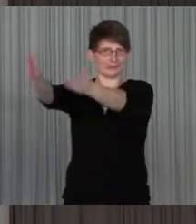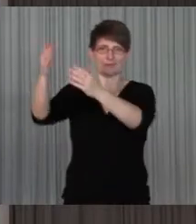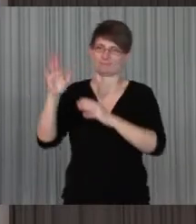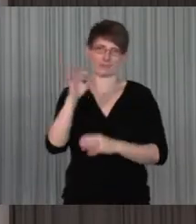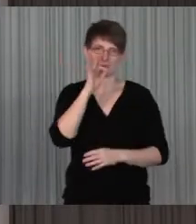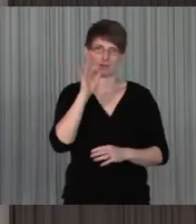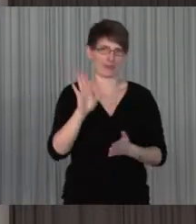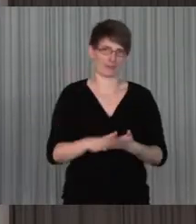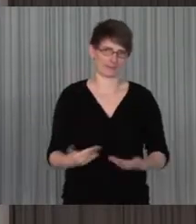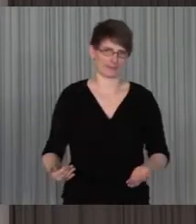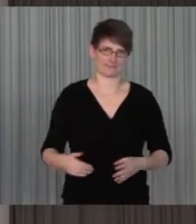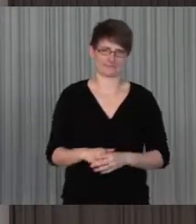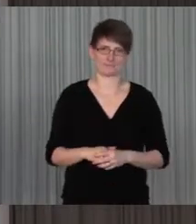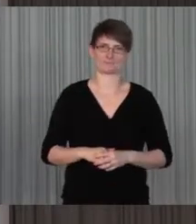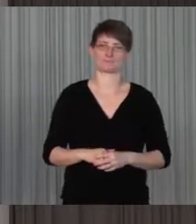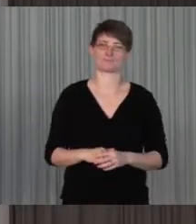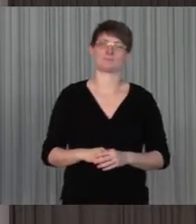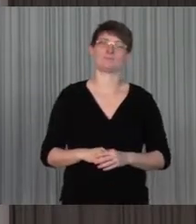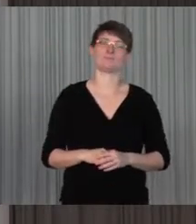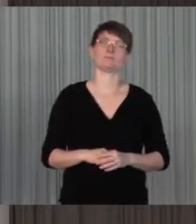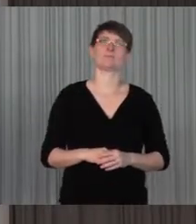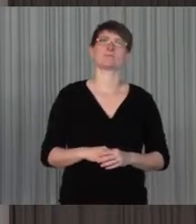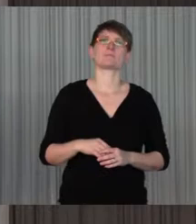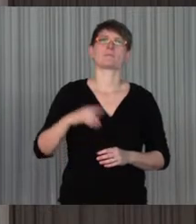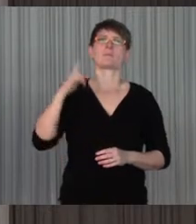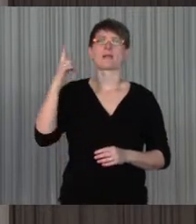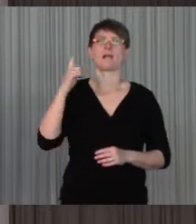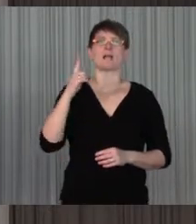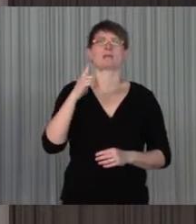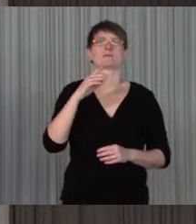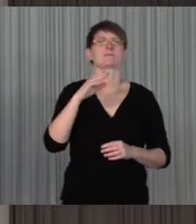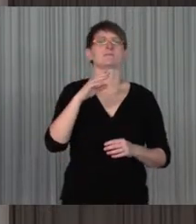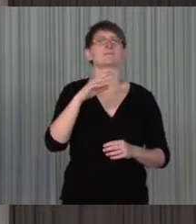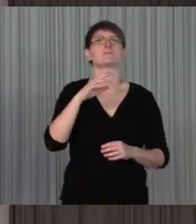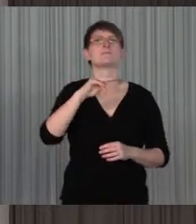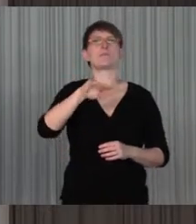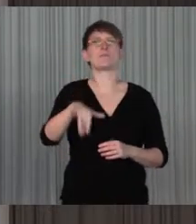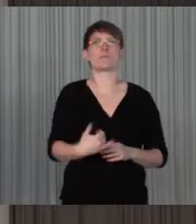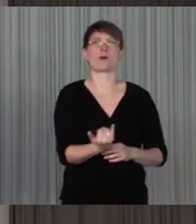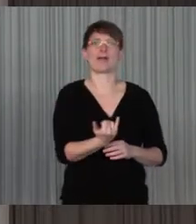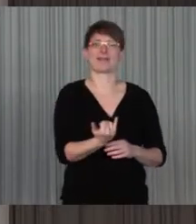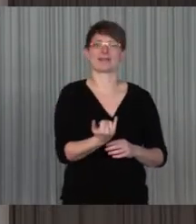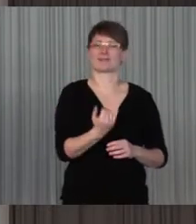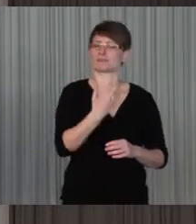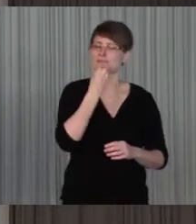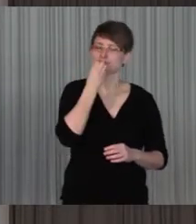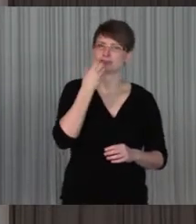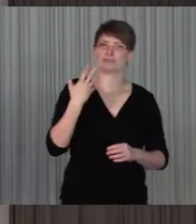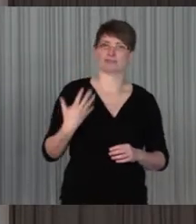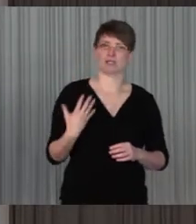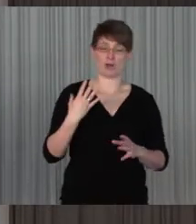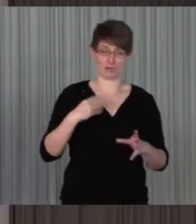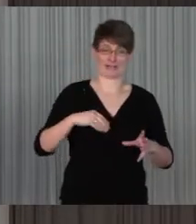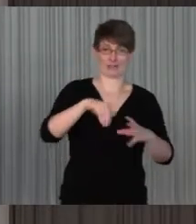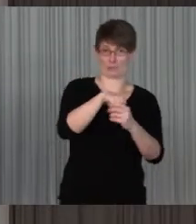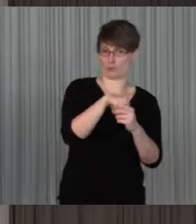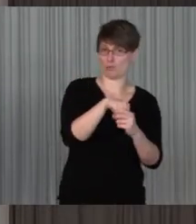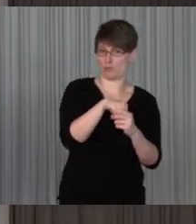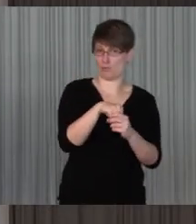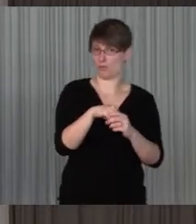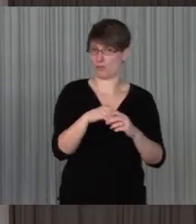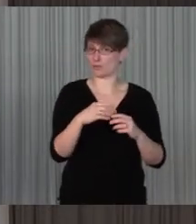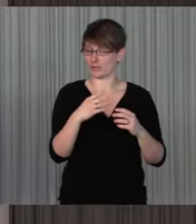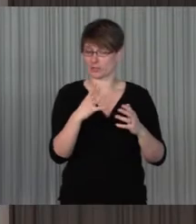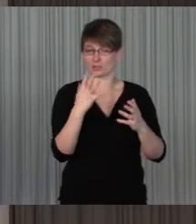wie gerade diese Gruppe von Menschen sozusagen adressiert werden kann, wie es auch zur Illusion beiträgt,